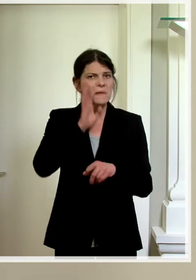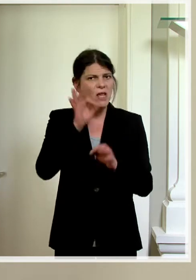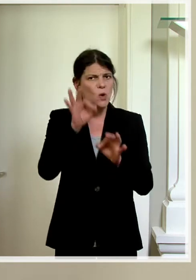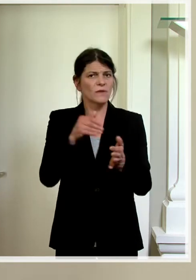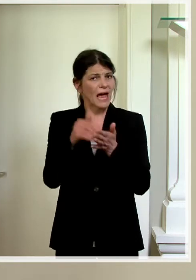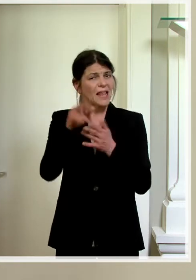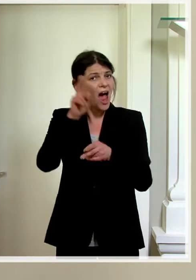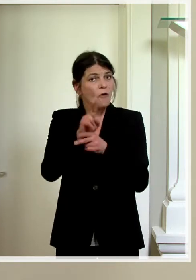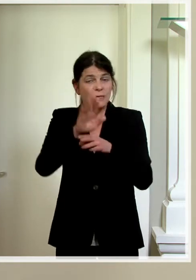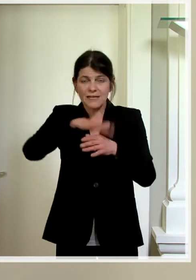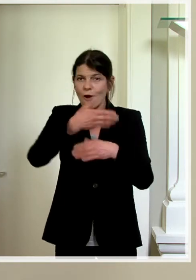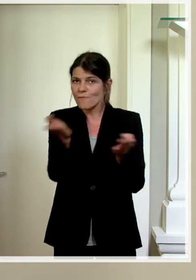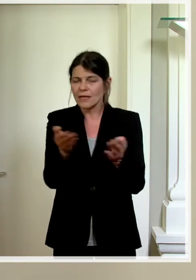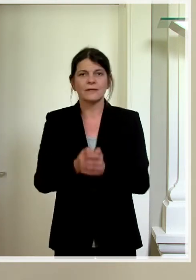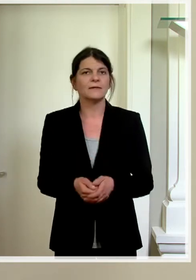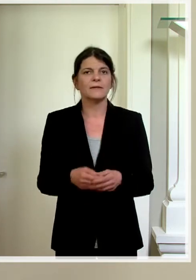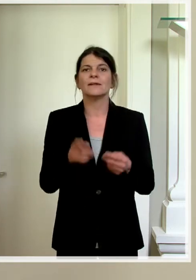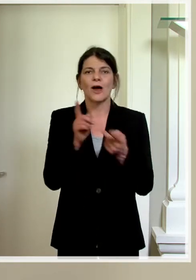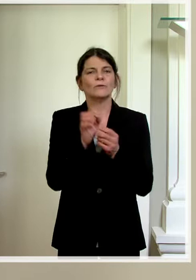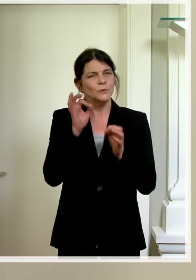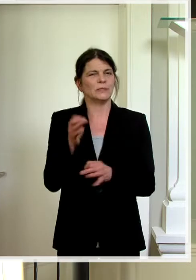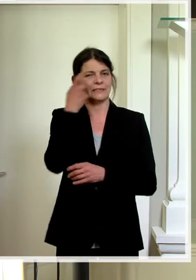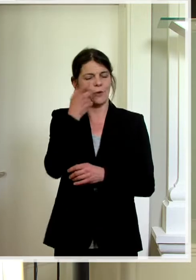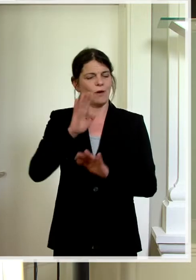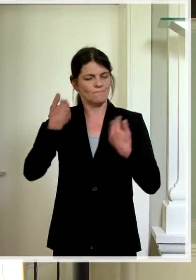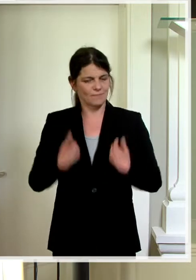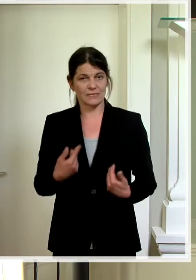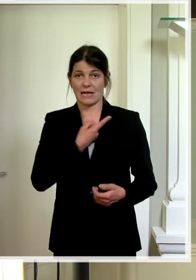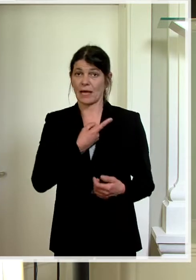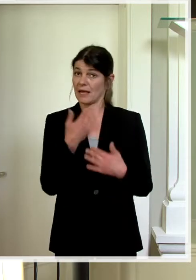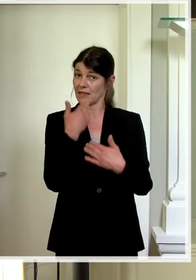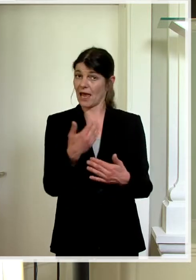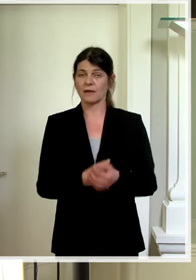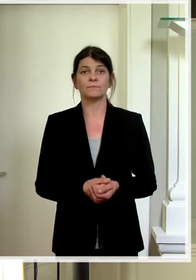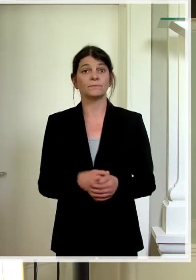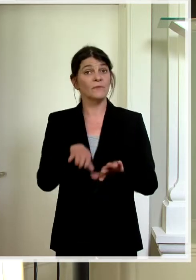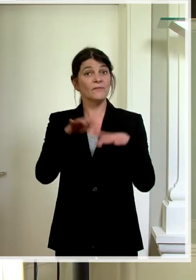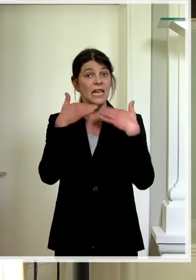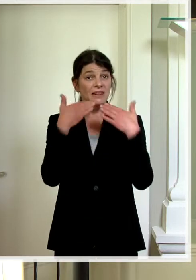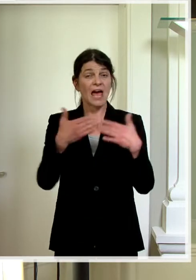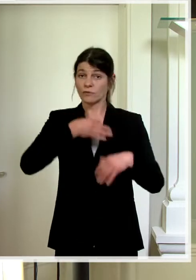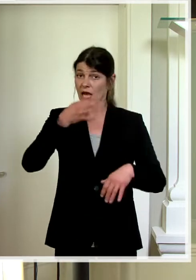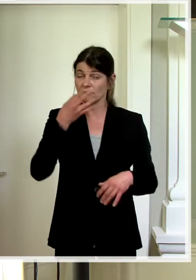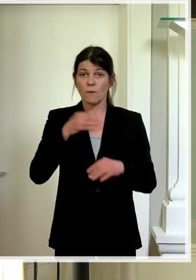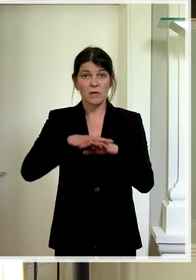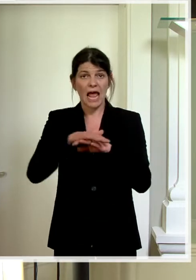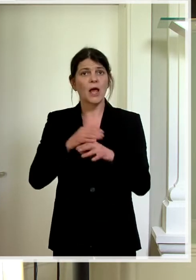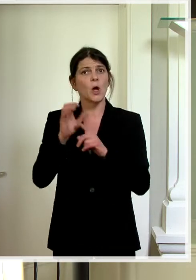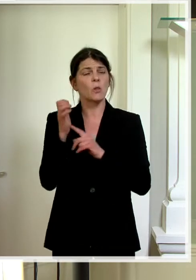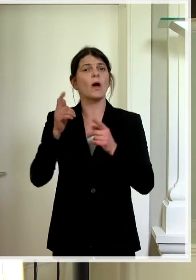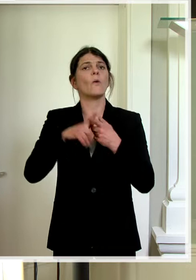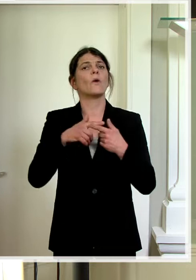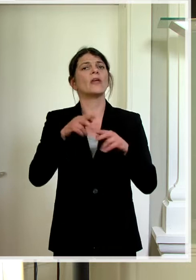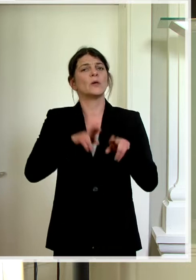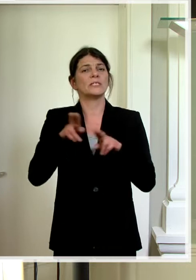gut auf sich auf und heben Sie sich Sorg, bitte. Danke. Vielen Dank für die Ausführungen aus dem Bereich Kultur und Justiz. Ich möchte noch